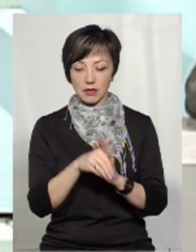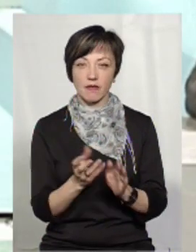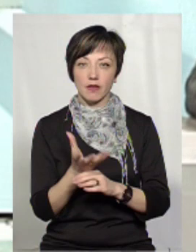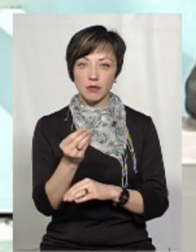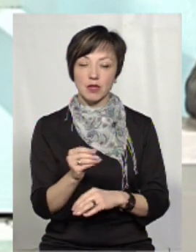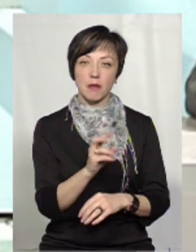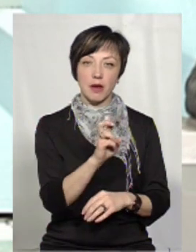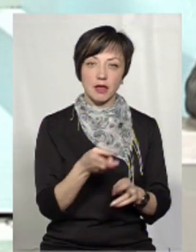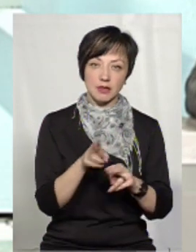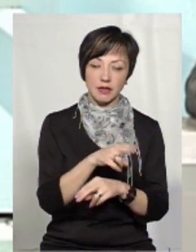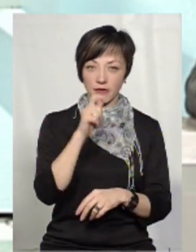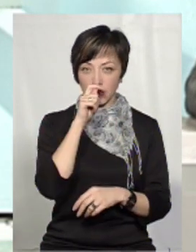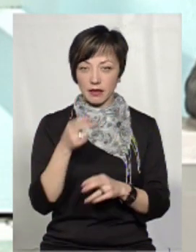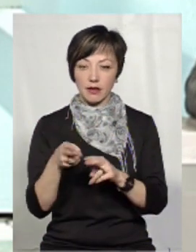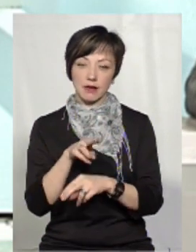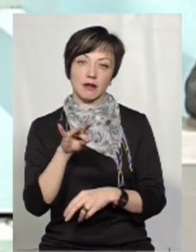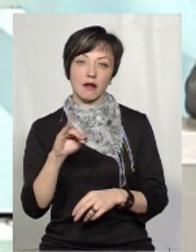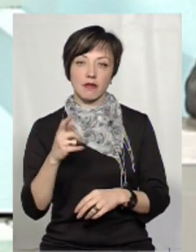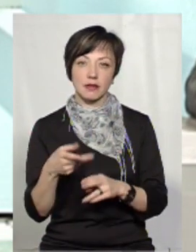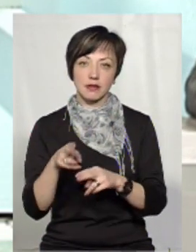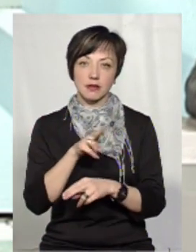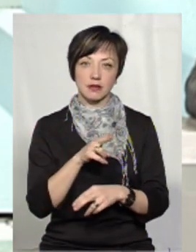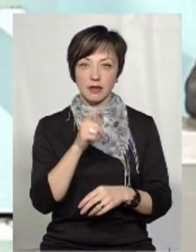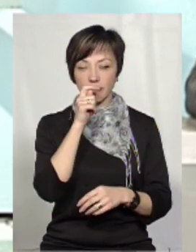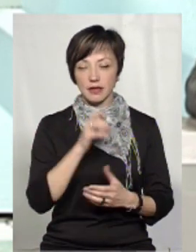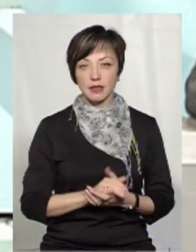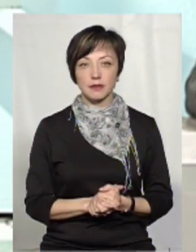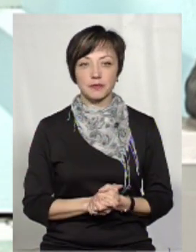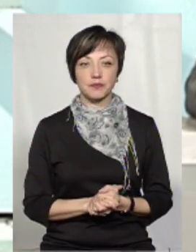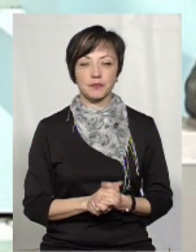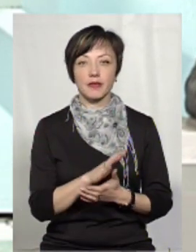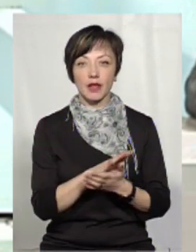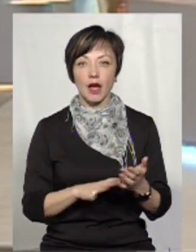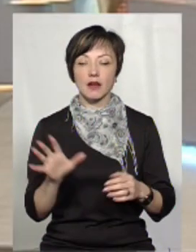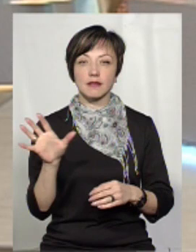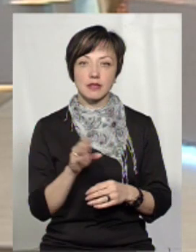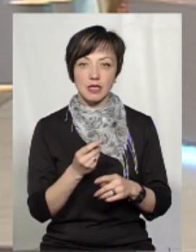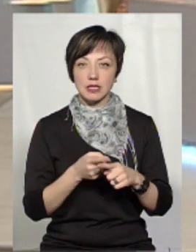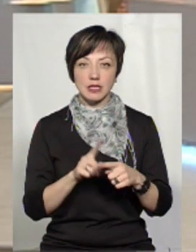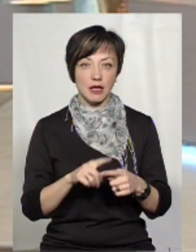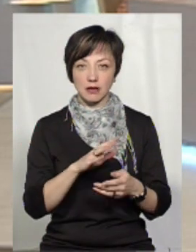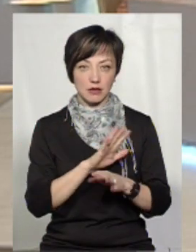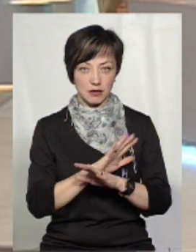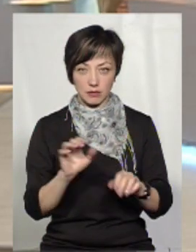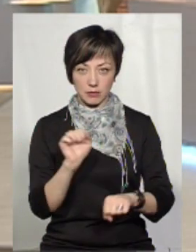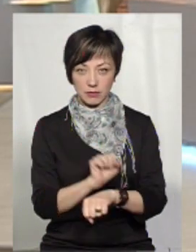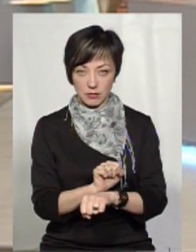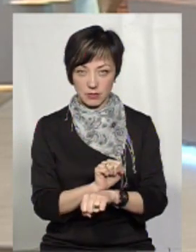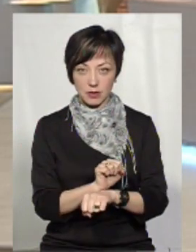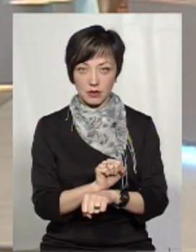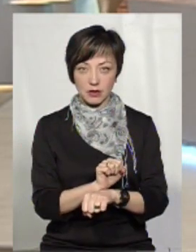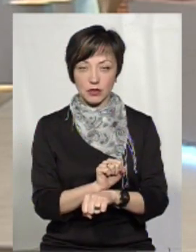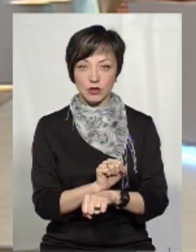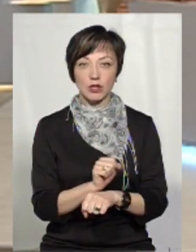будуть виплачені в березні, квітні і травні місяці поточного року. Далі це все не продовжується, а